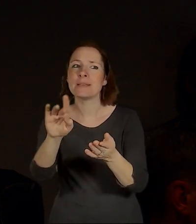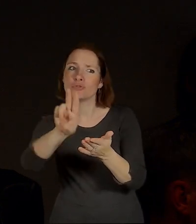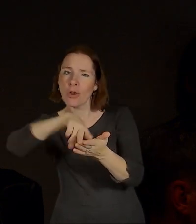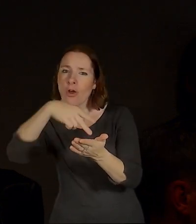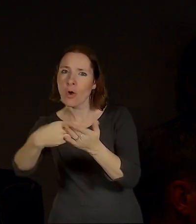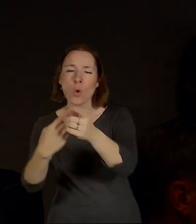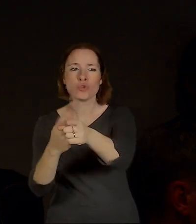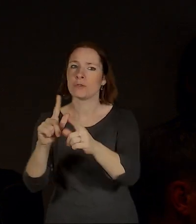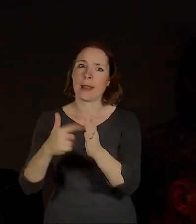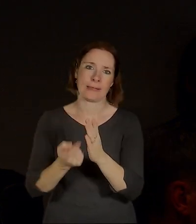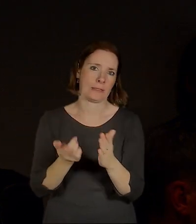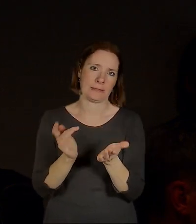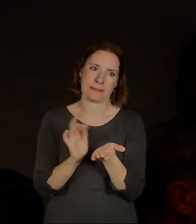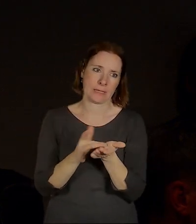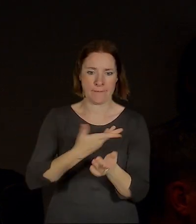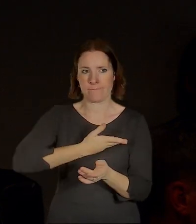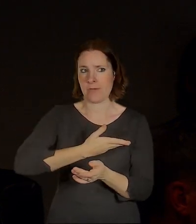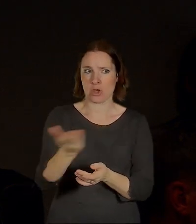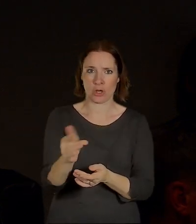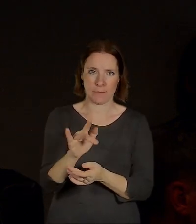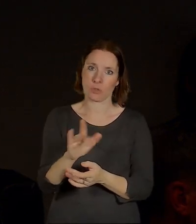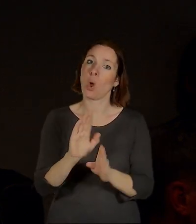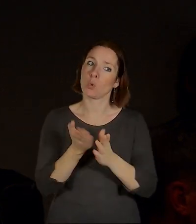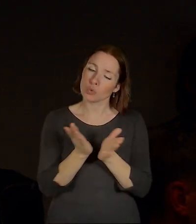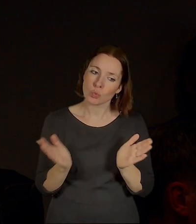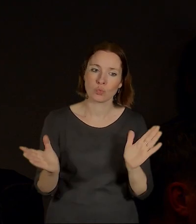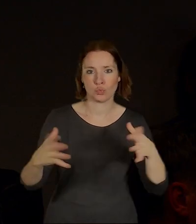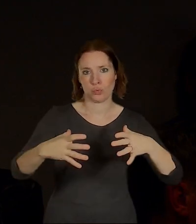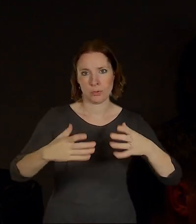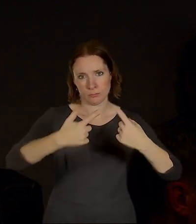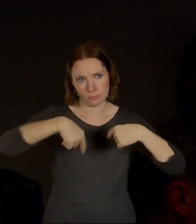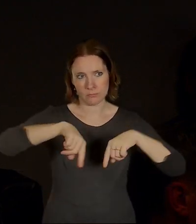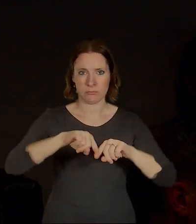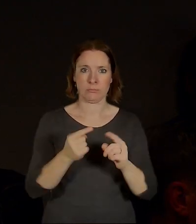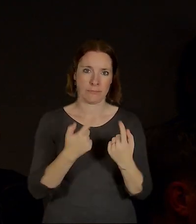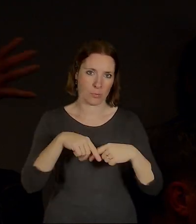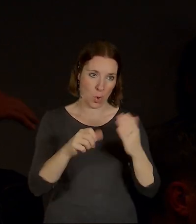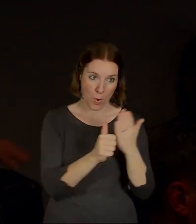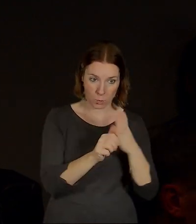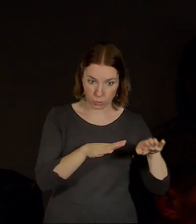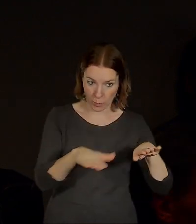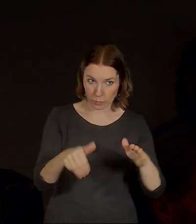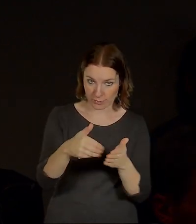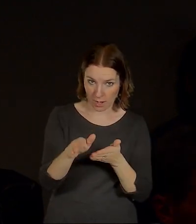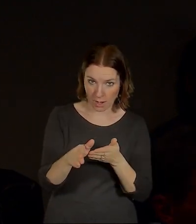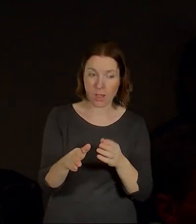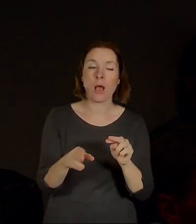takže už to nebude prostě veřejný prostor, ale bude to nějaké využití a tam se, až se ten dvůr